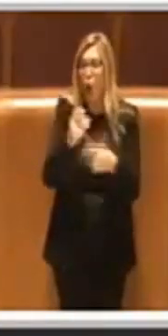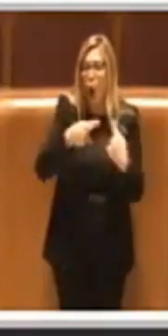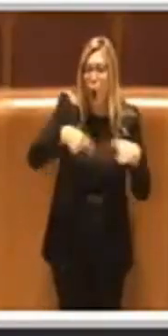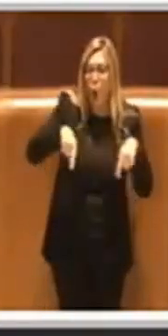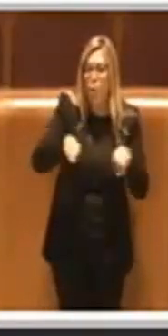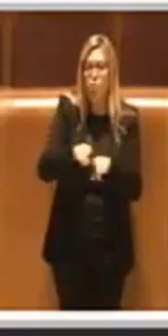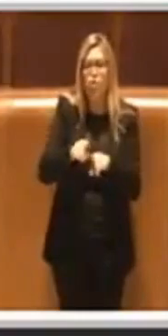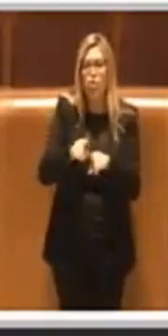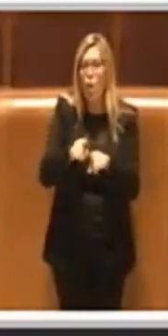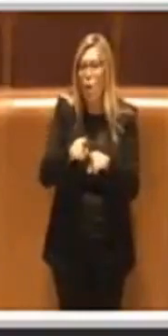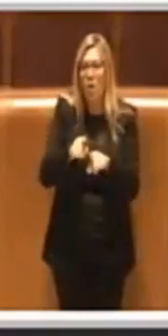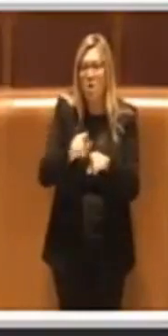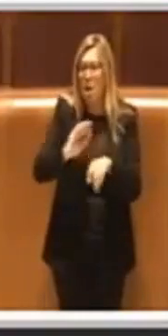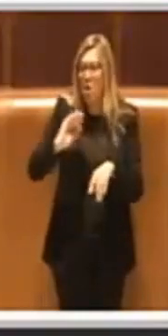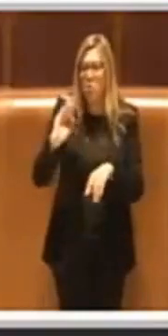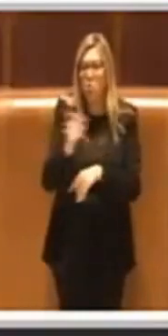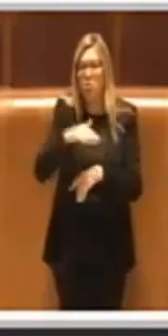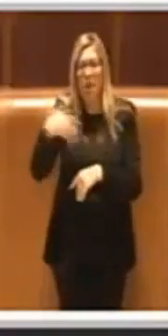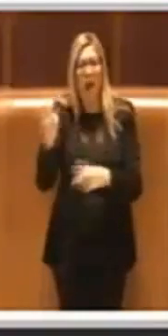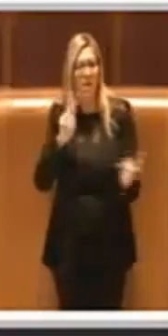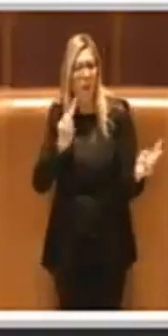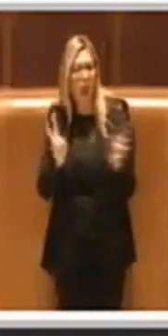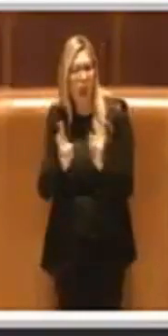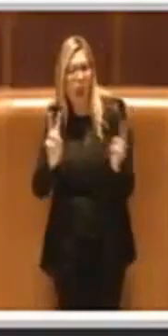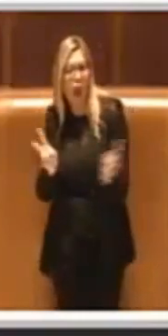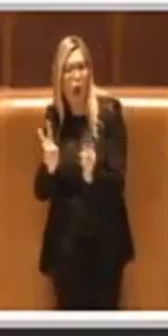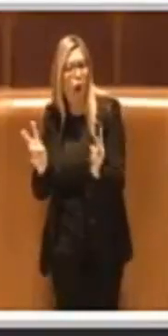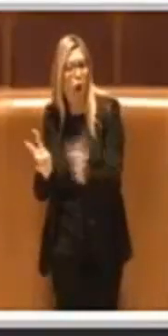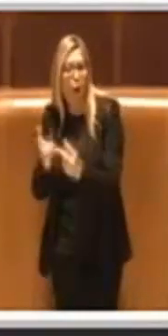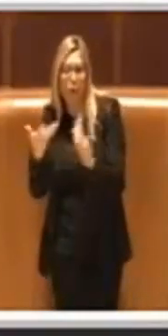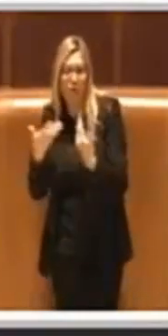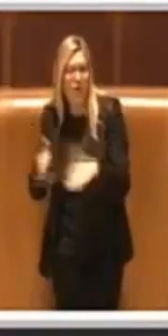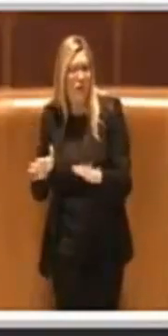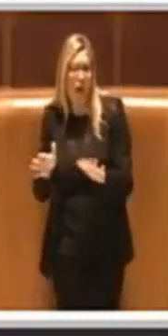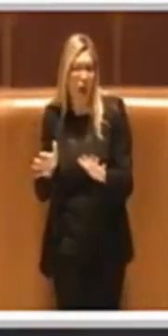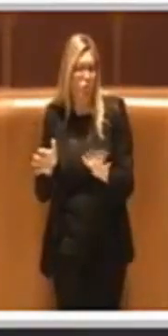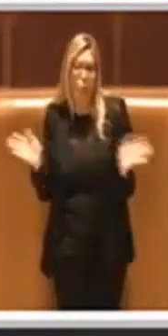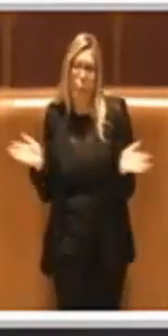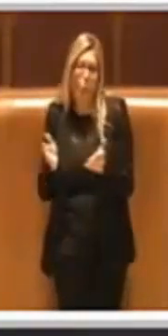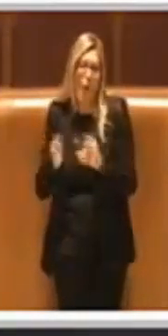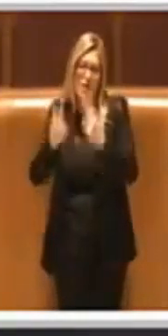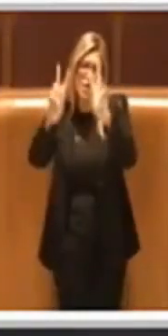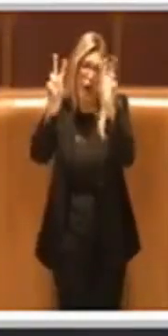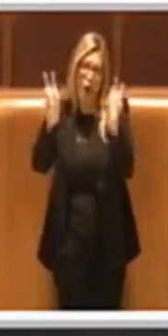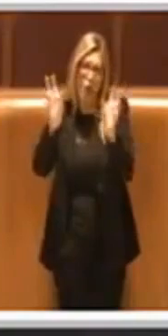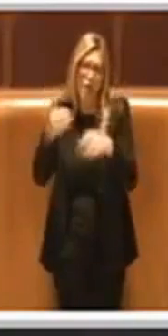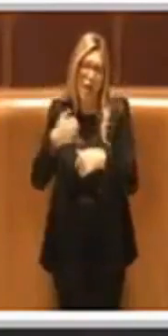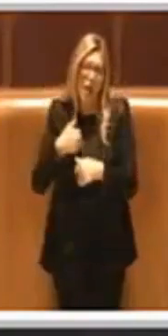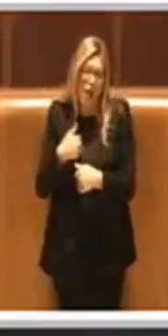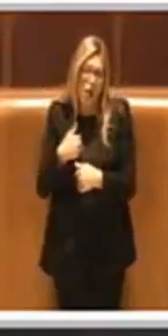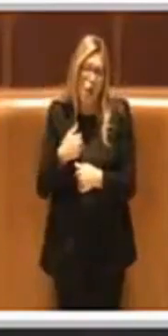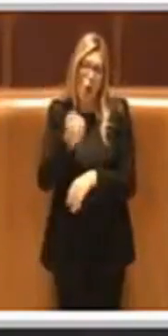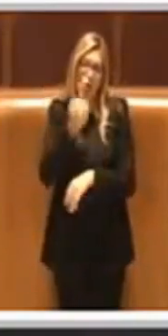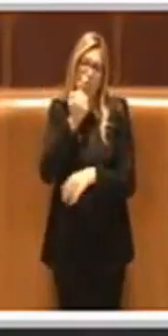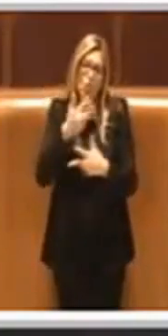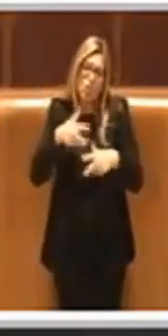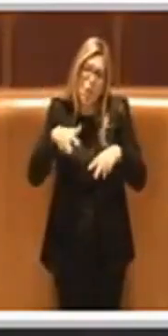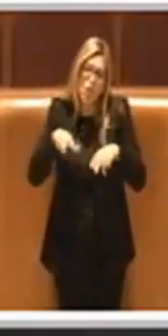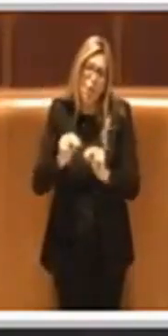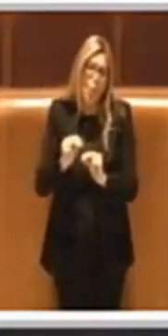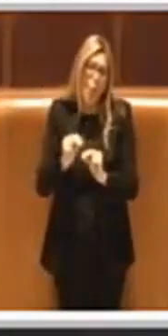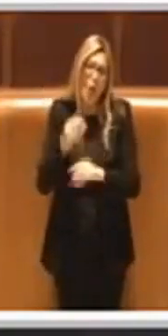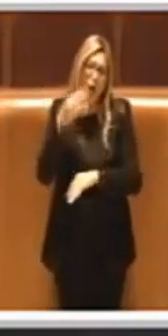in tutti gli altri incontri che abbiamo fatto a qualsiasi titolo. Quindi io mi scuso nuovamente per non essere